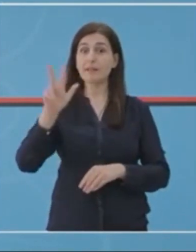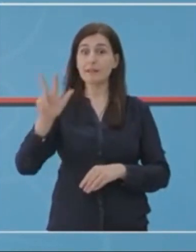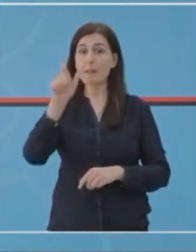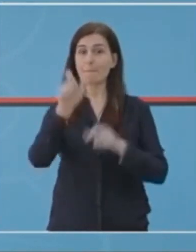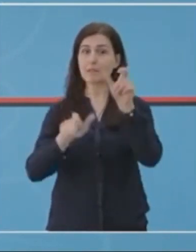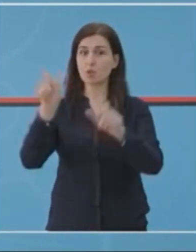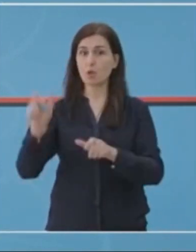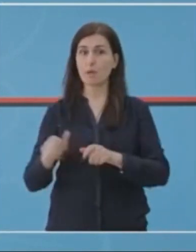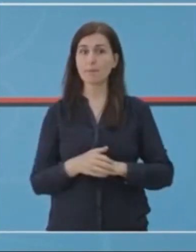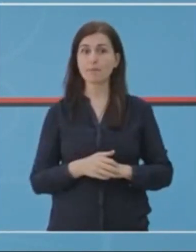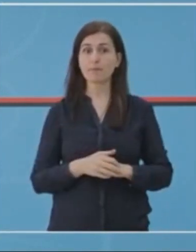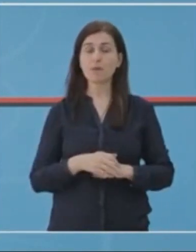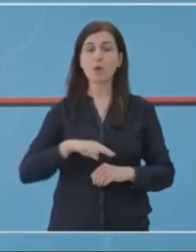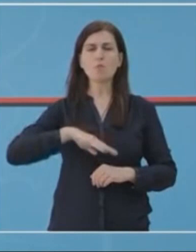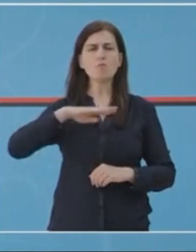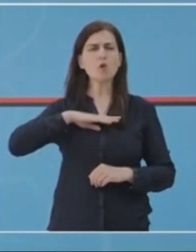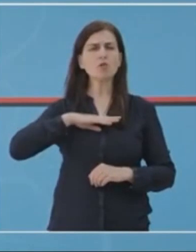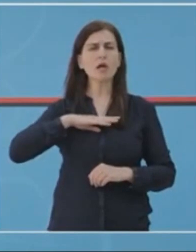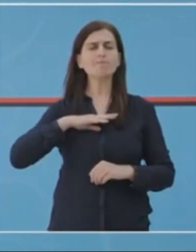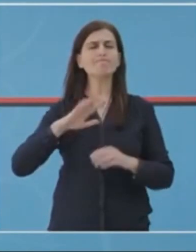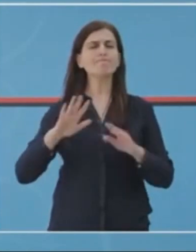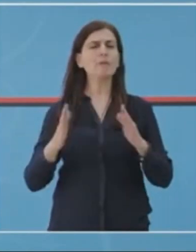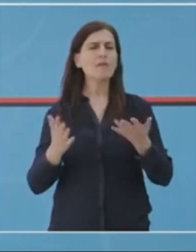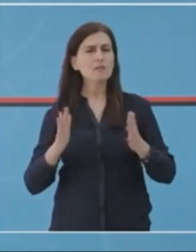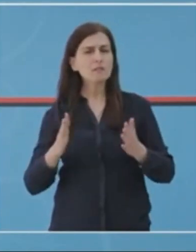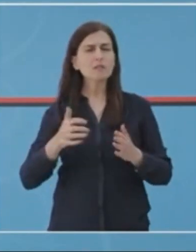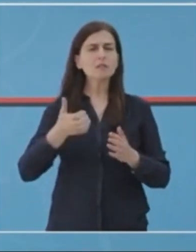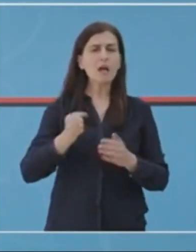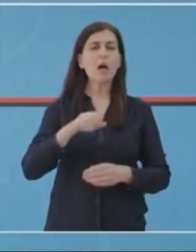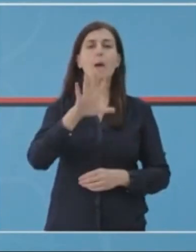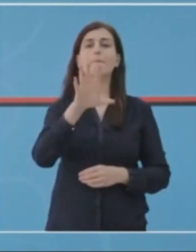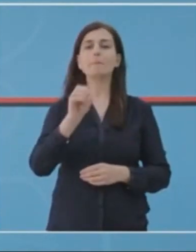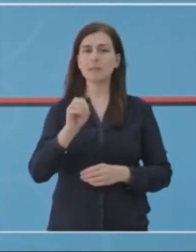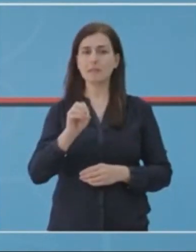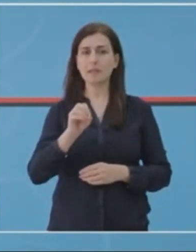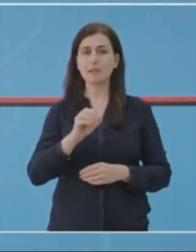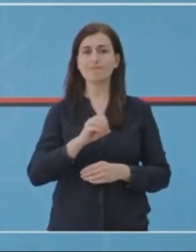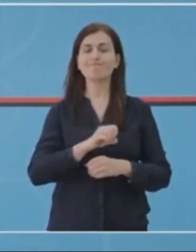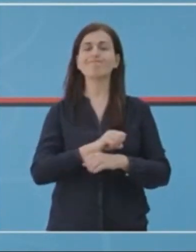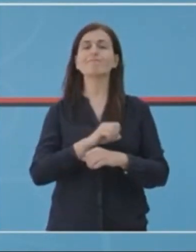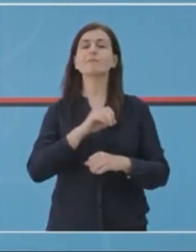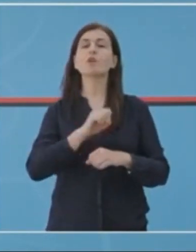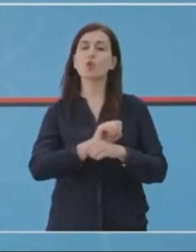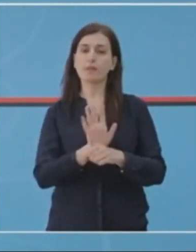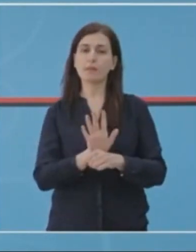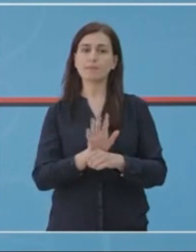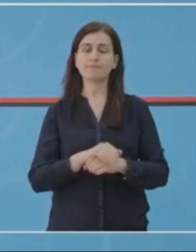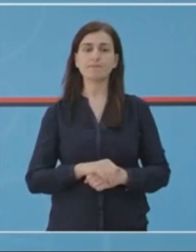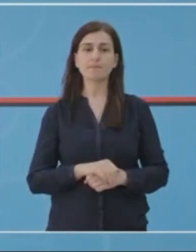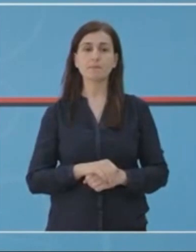raste. Mosha mesatare e rasteve pozitive me COVID-19 është 50 vjeç.